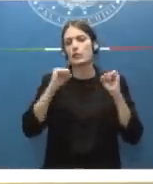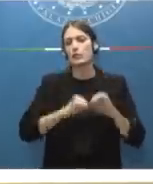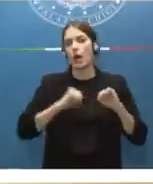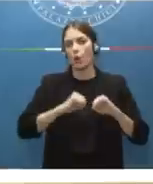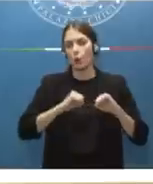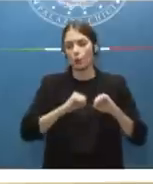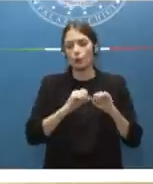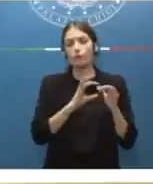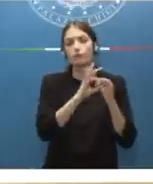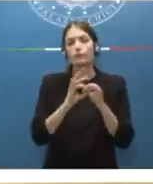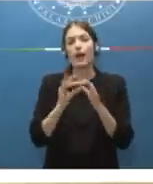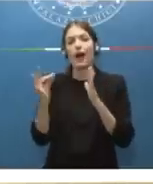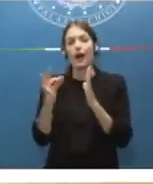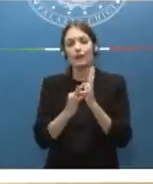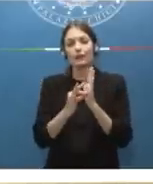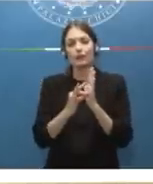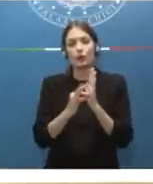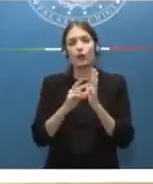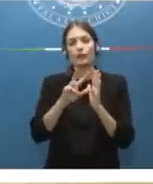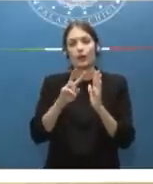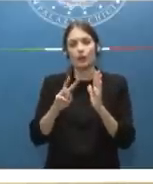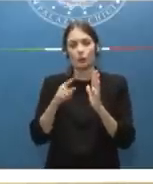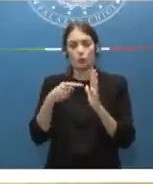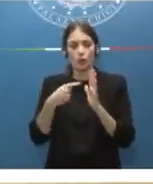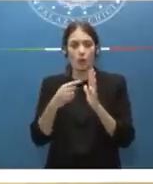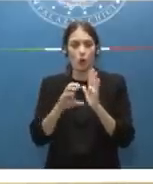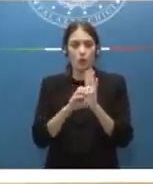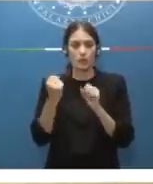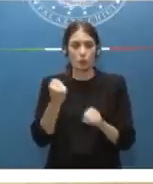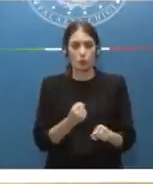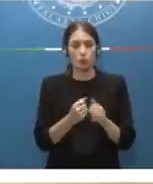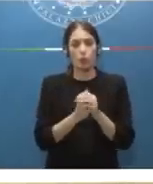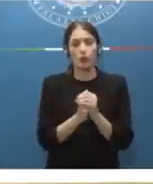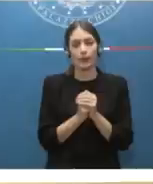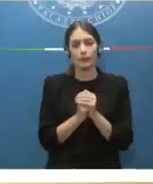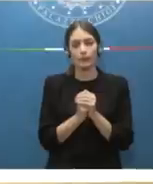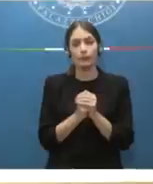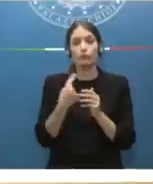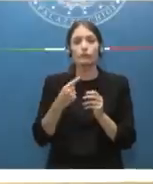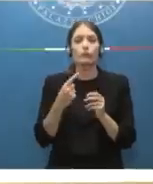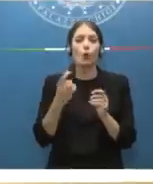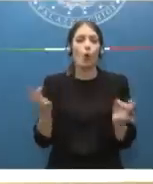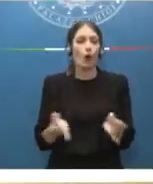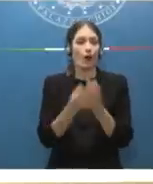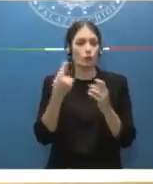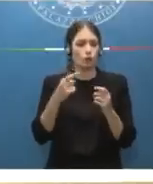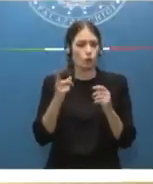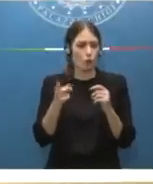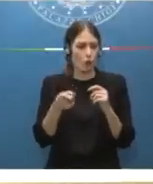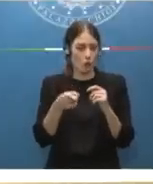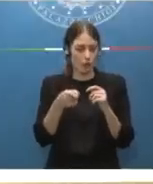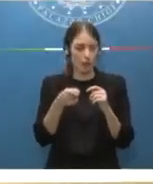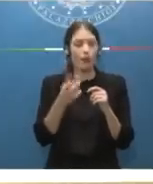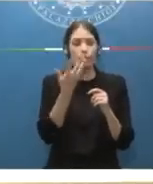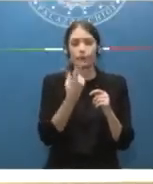dall'articolo 32 della nostra Costituzione. Approfitto di questa occasione per ribadire quella che